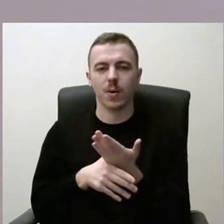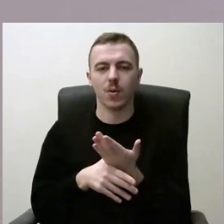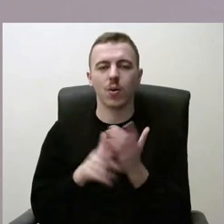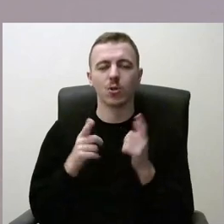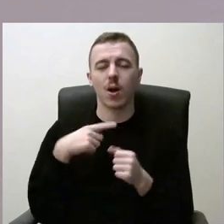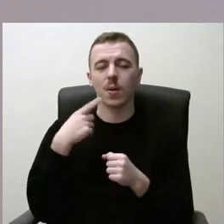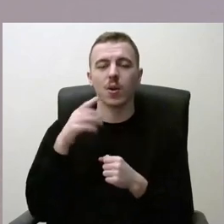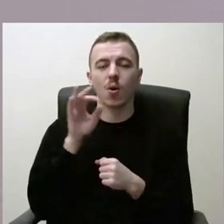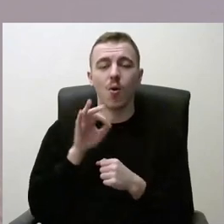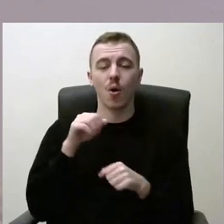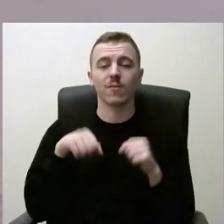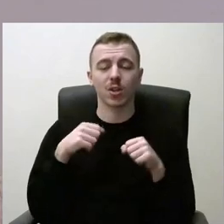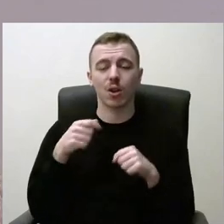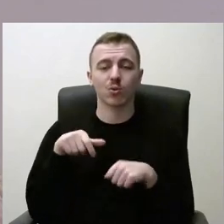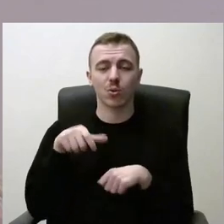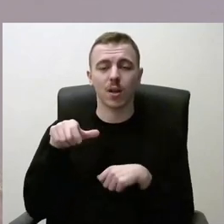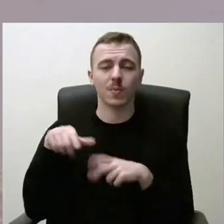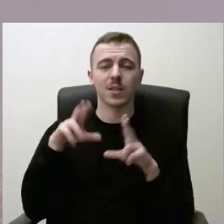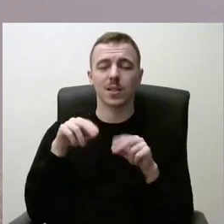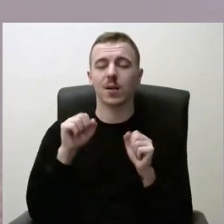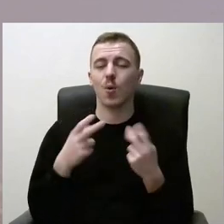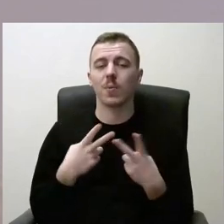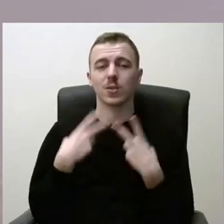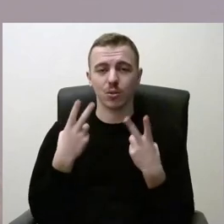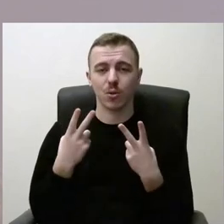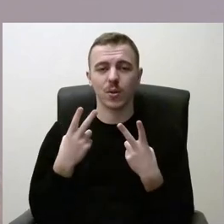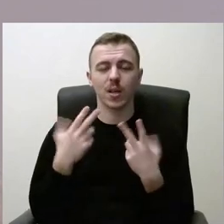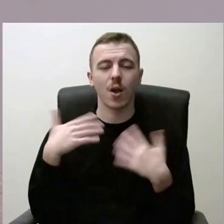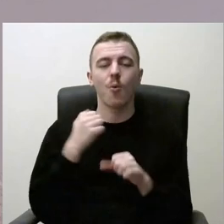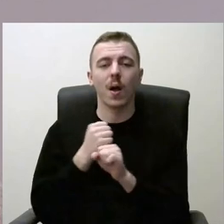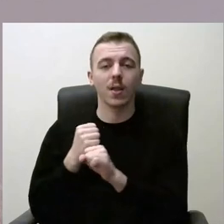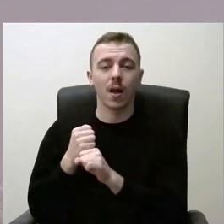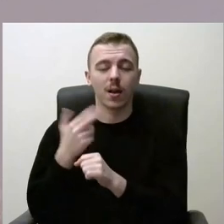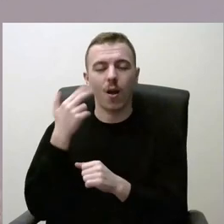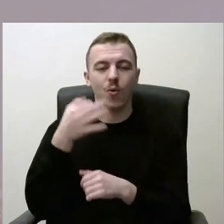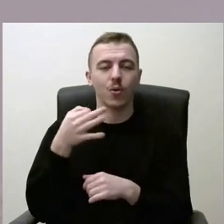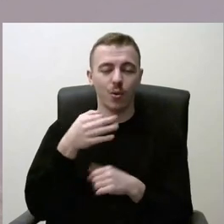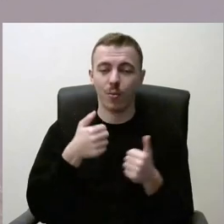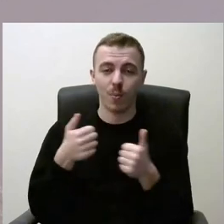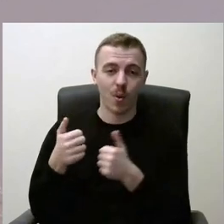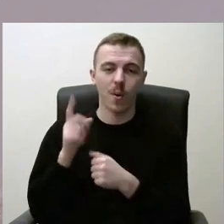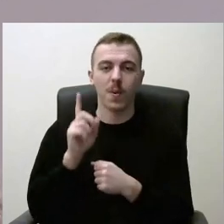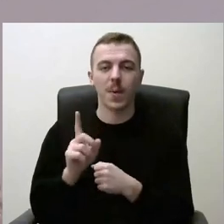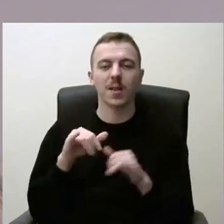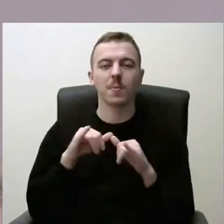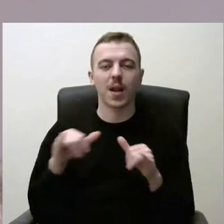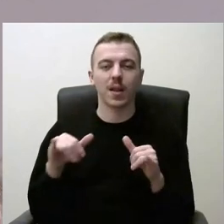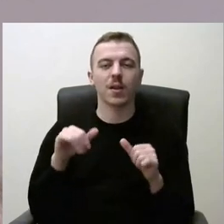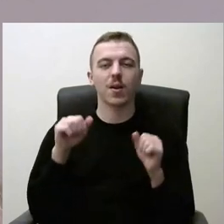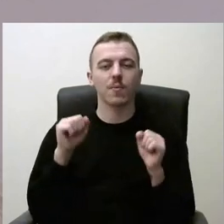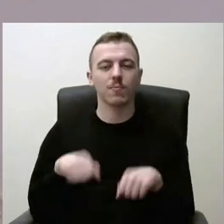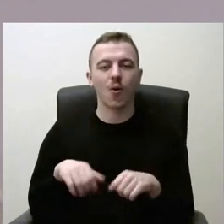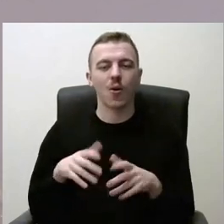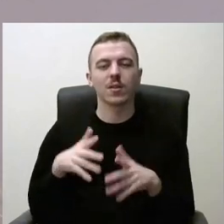kalbėdami apie dviračių takus, tai tikrai galim pasidžiaugti tai, kas yra padaryta Kauno rajone. Bet aišku, ta plėtra, jinai galėtų būti